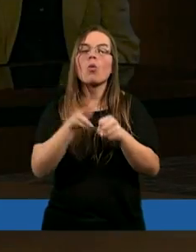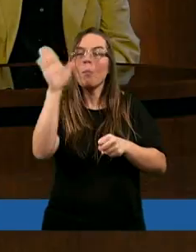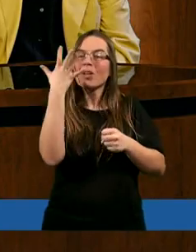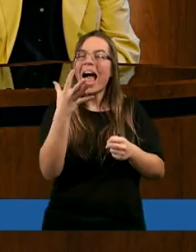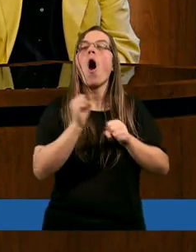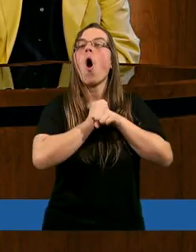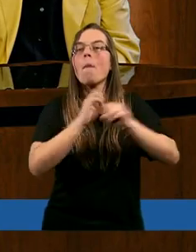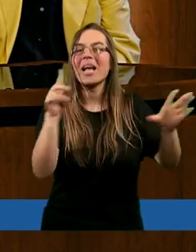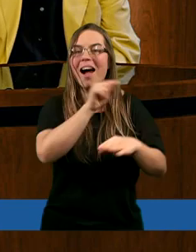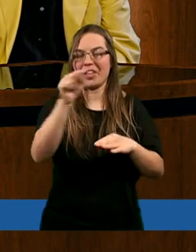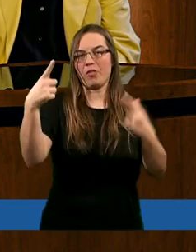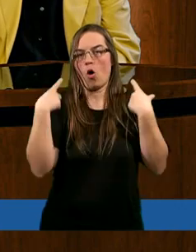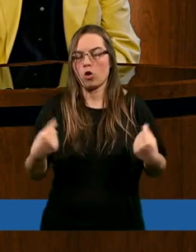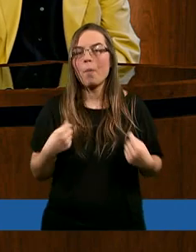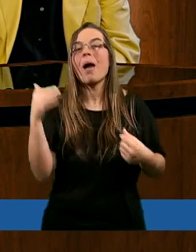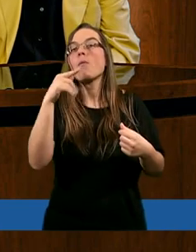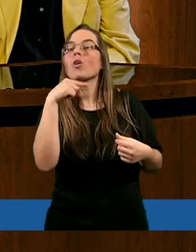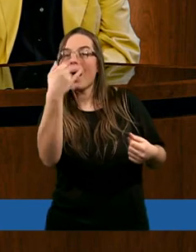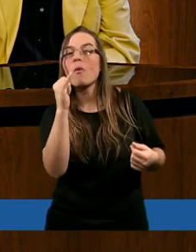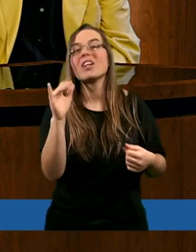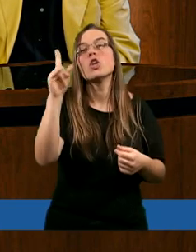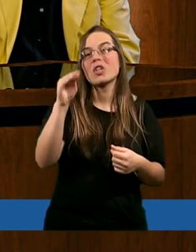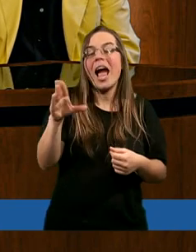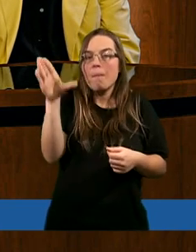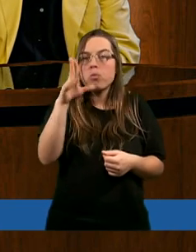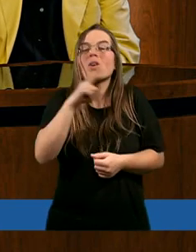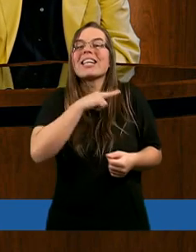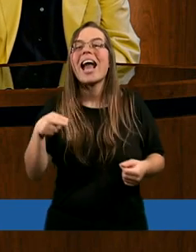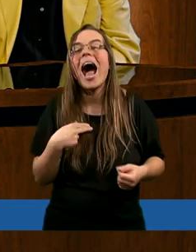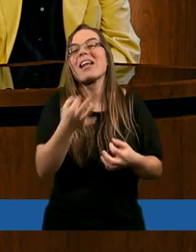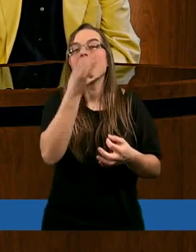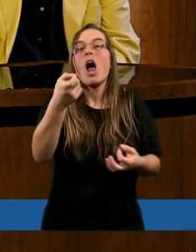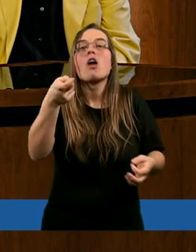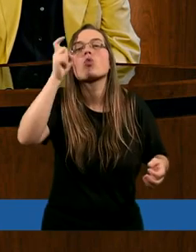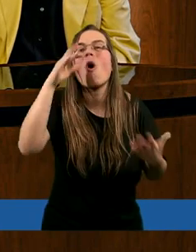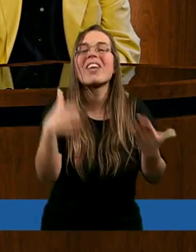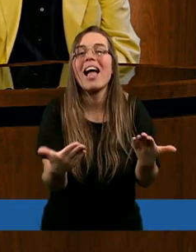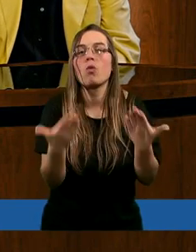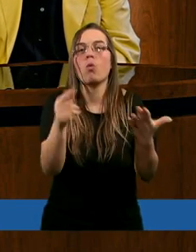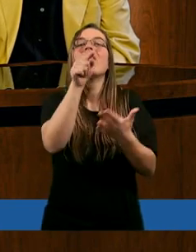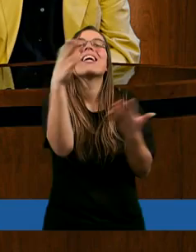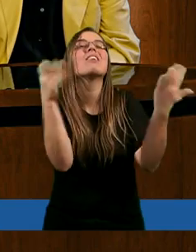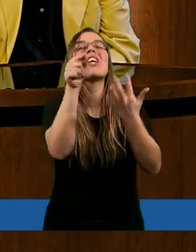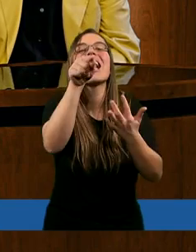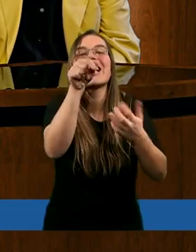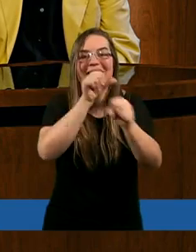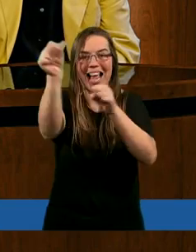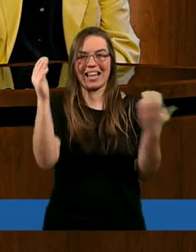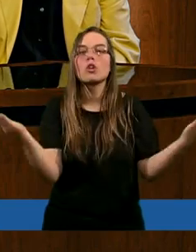Czyli można by powiedzieć, że i nas dzisiaj tak pyta. Człowieku, gdzie jesteś?